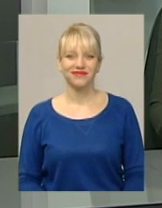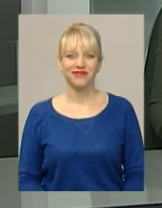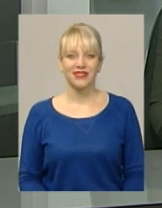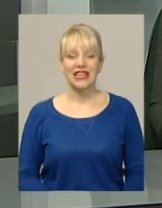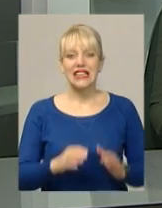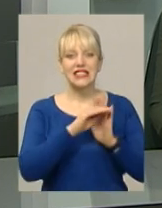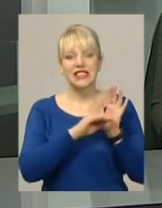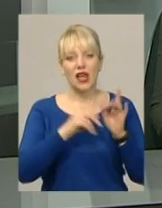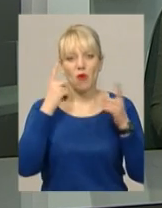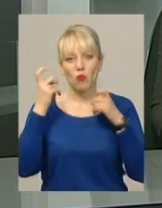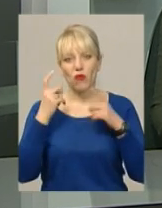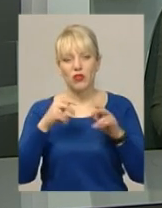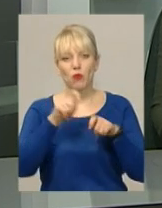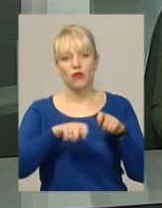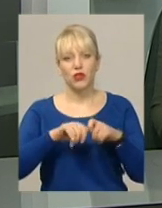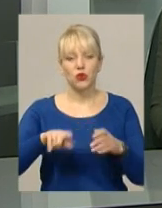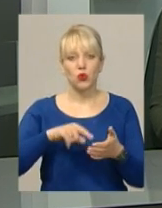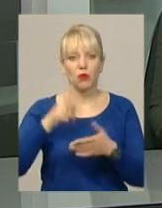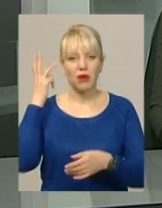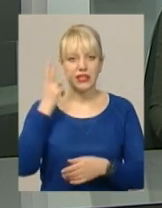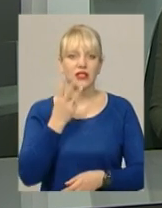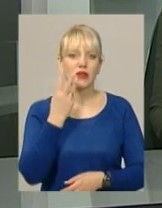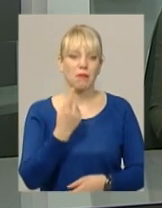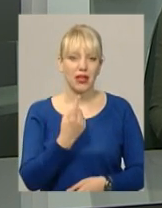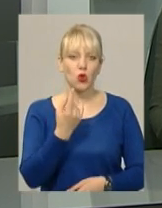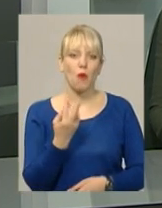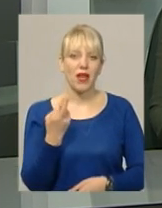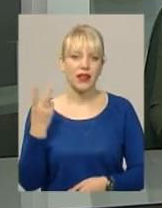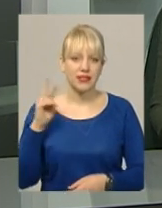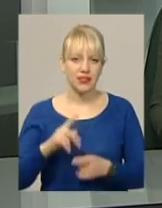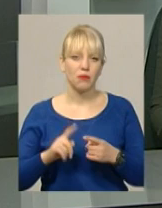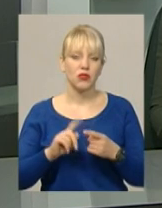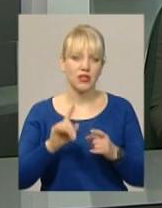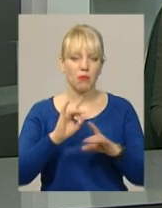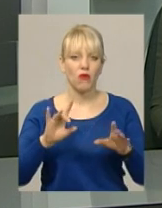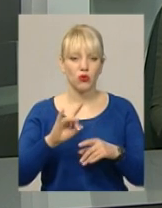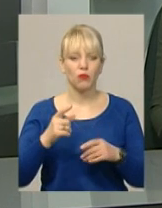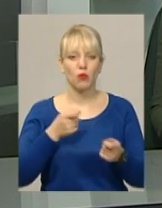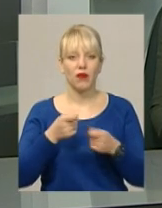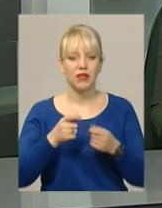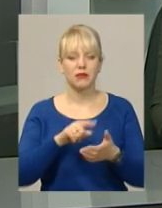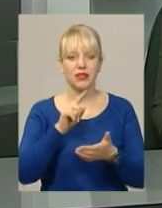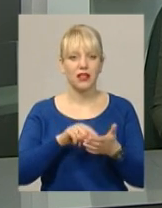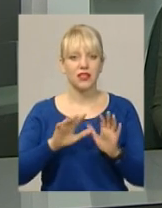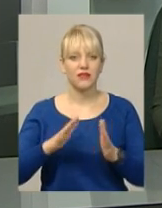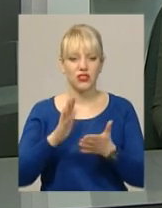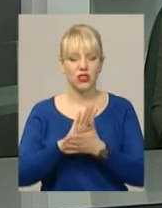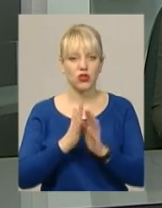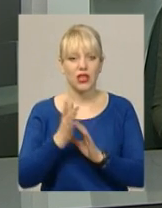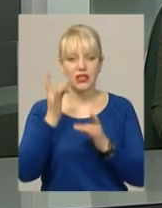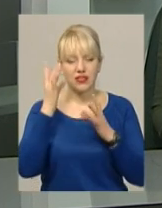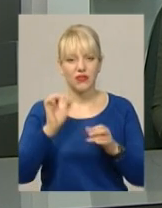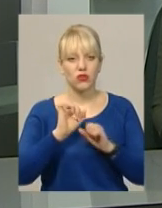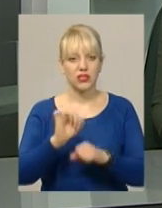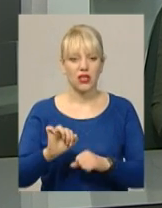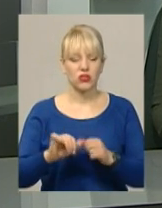Систему оповіщення перевірять у Хмельницькому 1 березня. Про це повідомили в управлінні з питань надзвичайних ситуацій та цивільного захисту населення